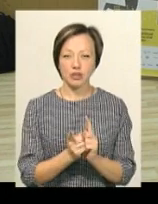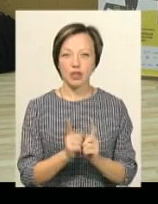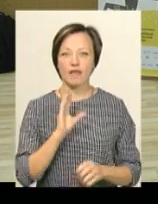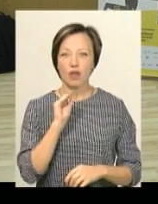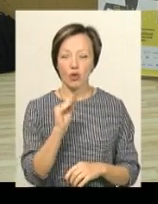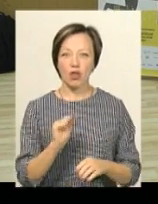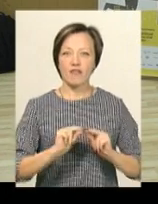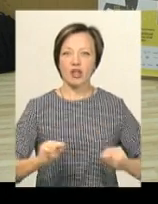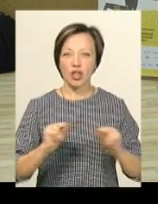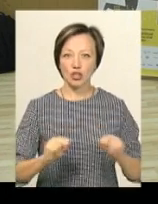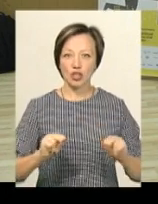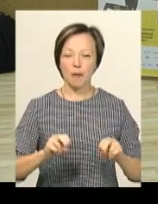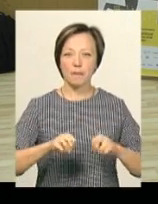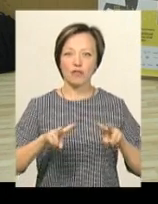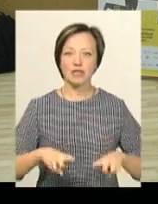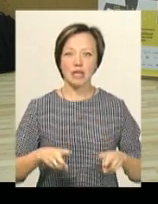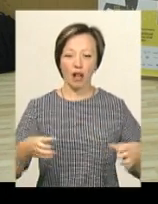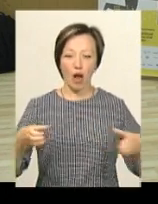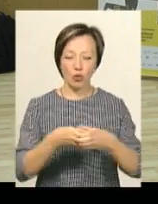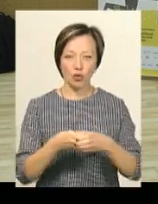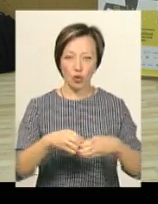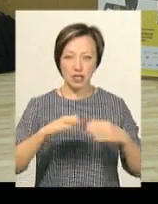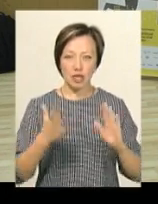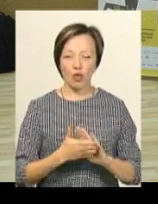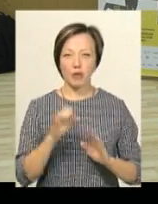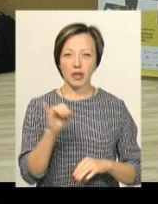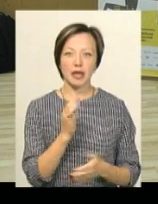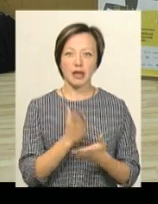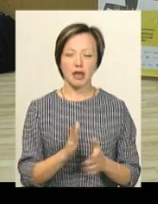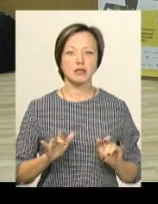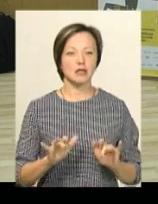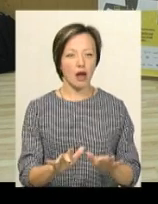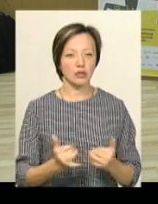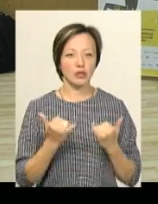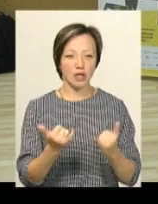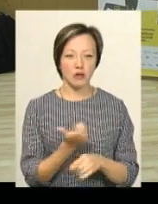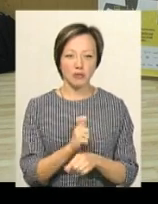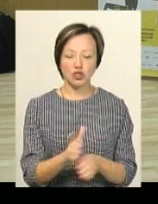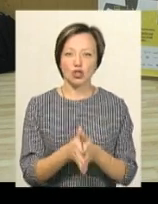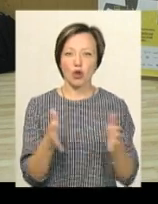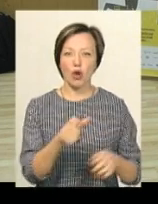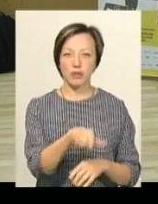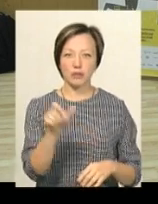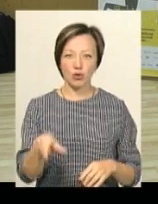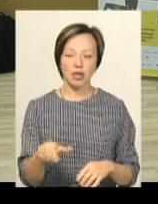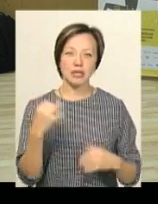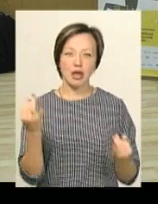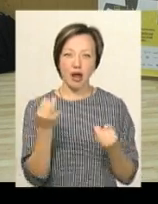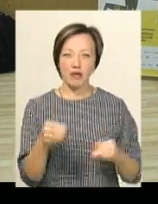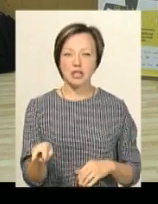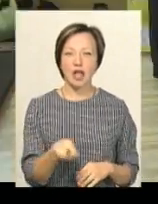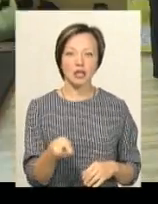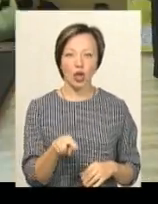філологи, викладачі, професійна аудиторія. І є заходи для більш широкої аудиторії, яка цікавиться